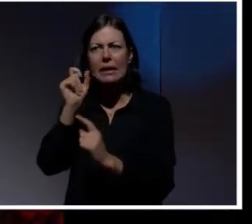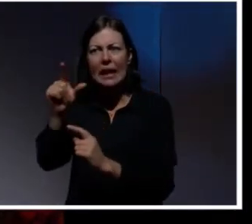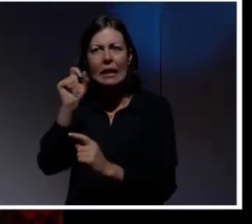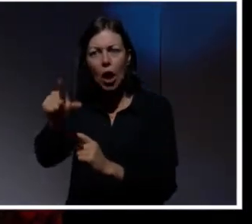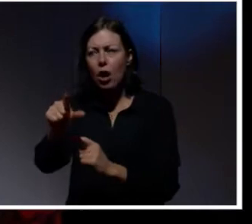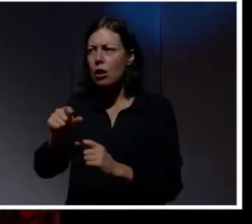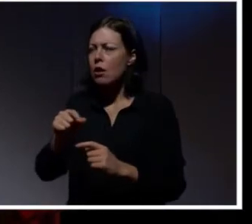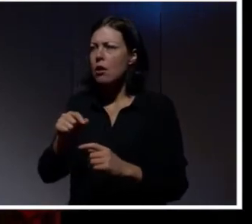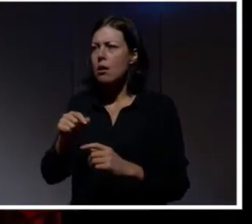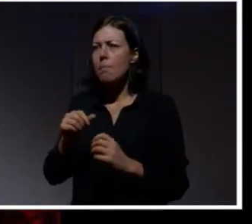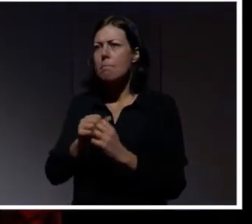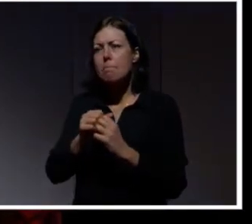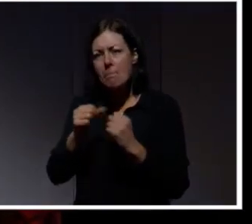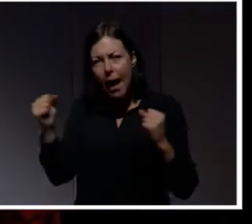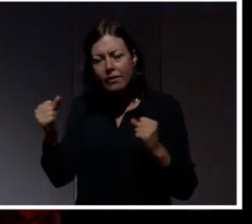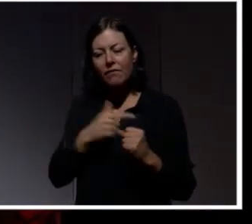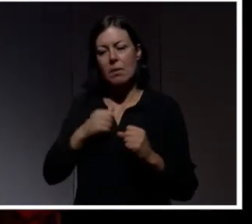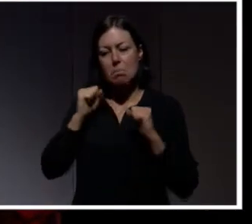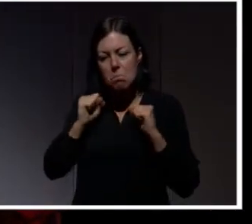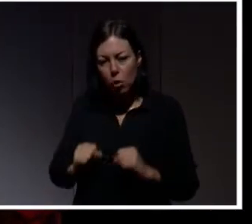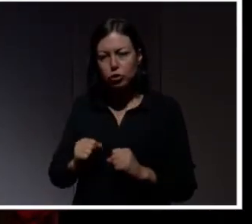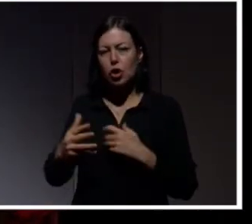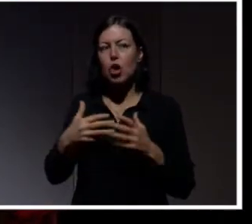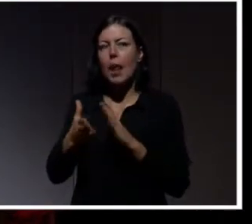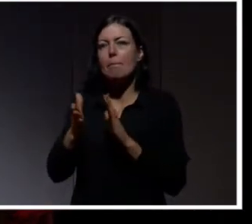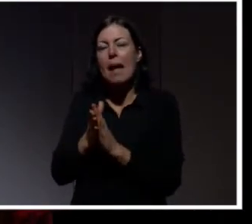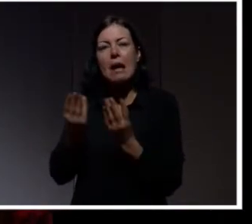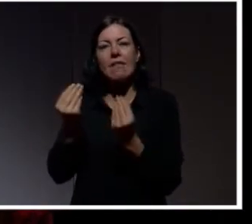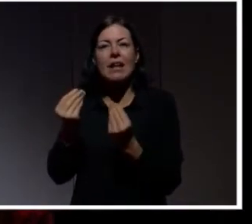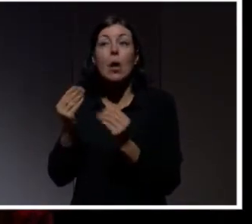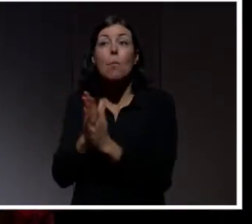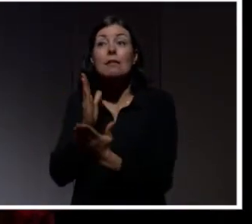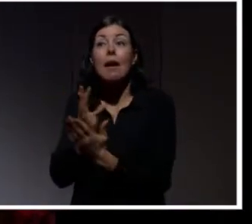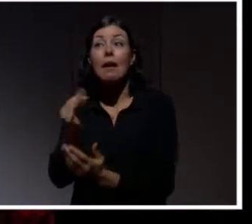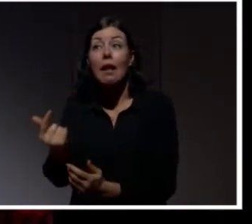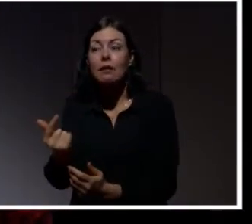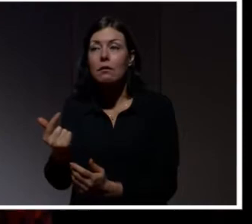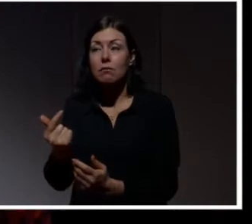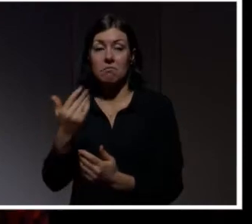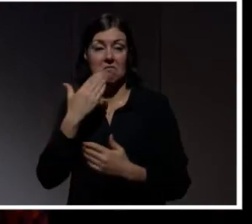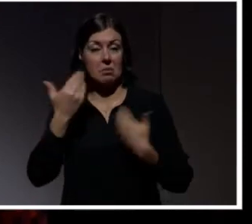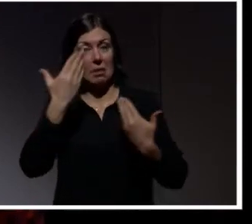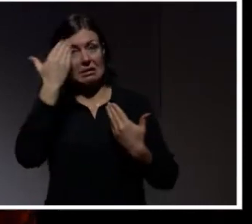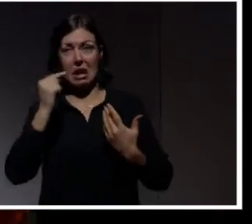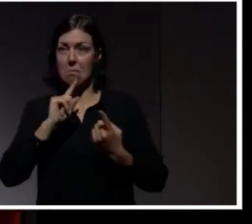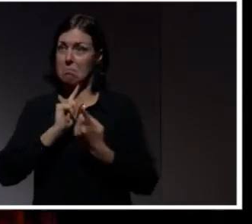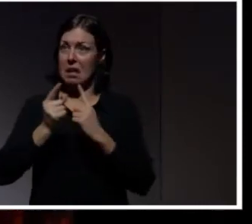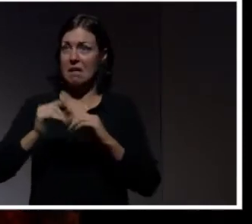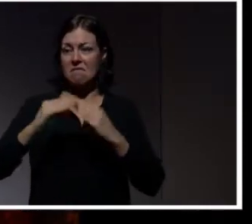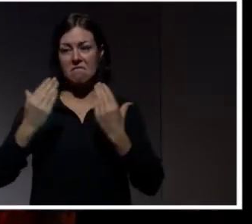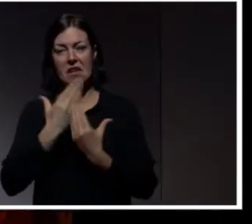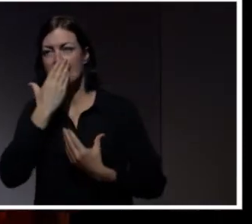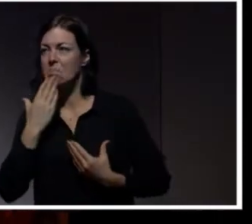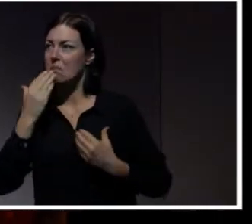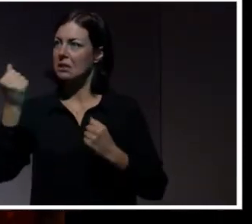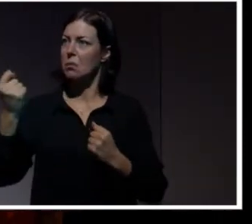digitalisering. Men vi måste göra det med kvalitet och med säkerhet. Annars, jag menar, vem som helst kan bli världsbäst på någonting som inte skulle.